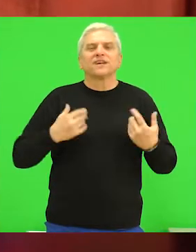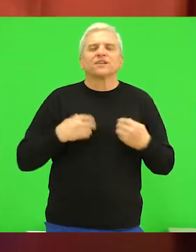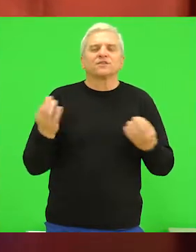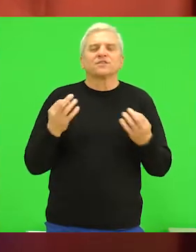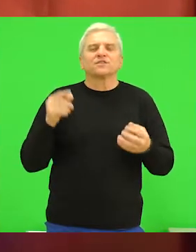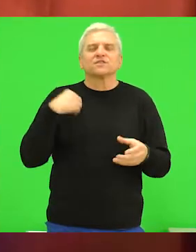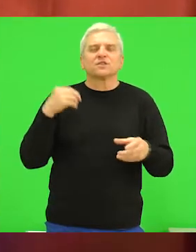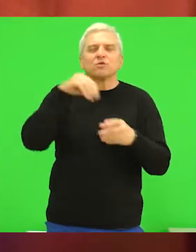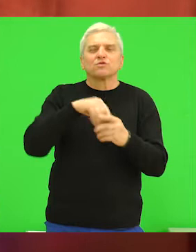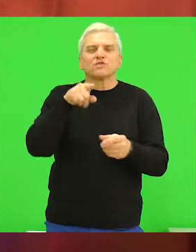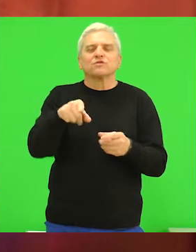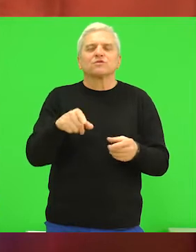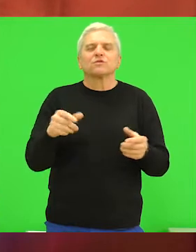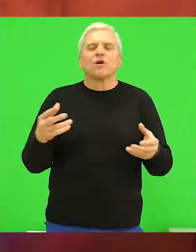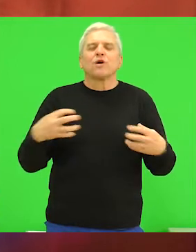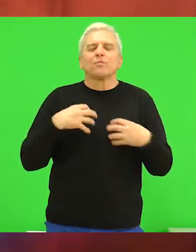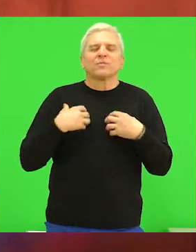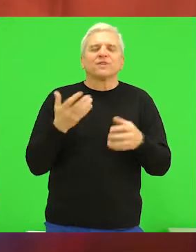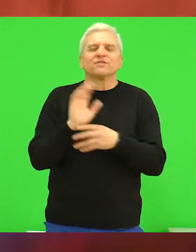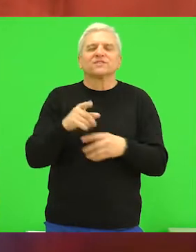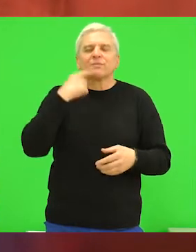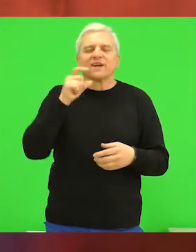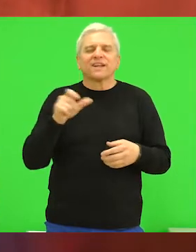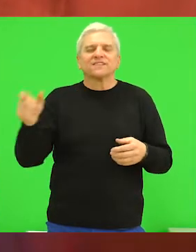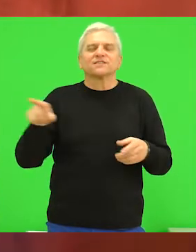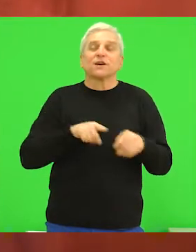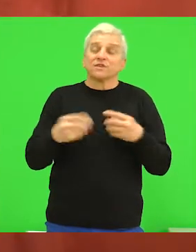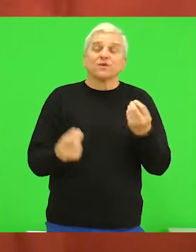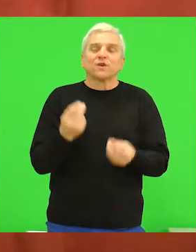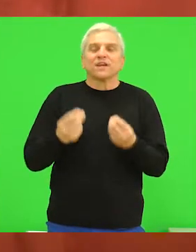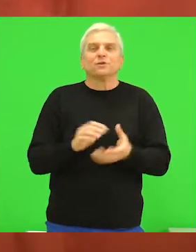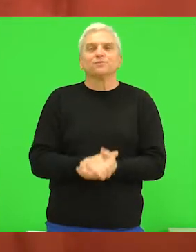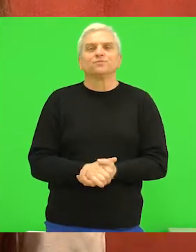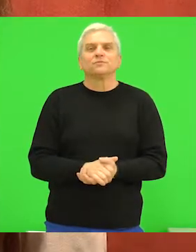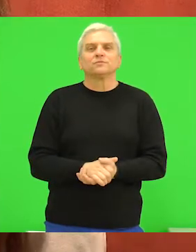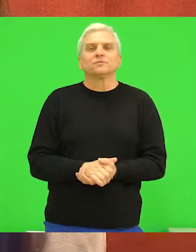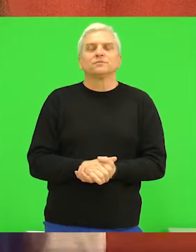Radujem se što sam učestvovao u priredbi. Recitovao sam, a i igrao.